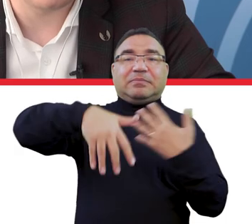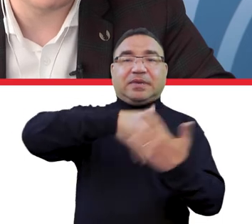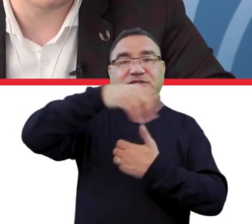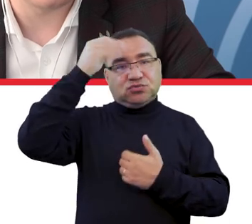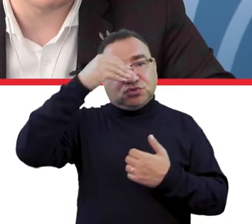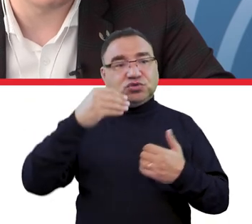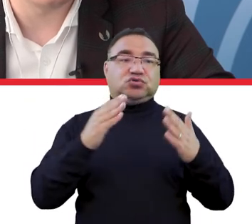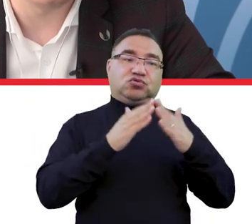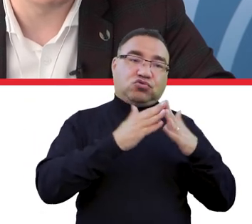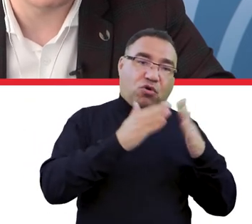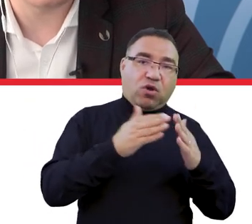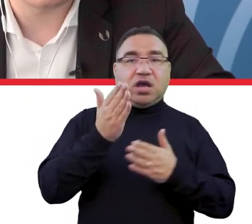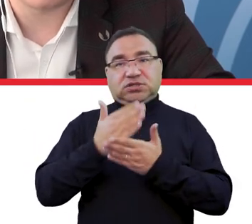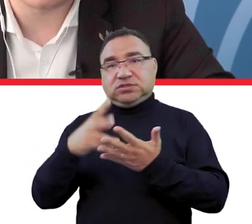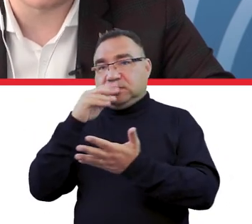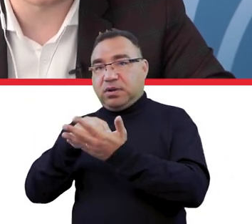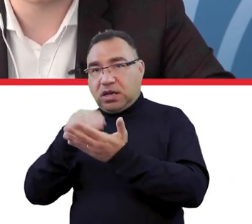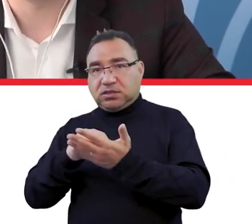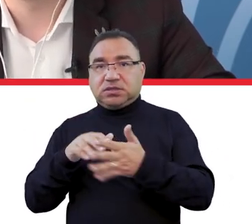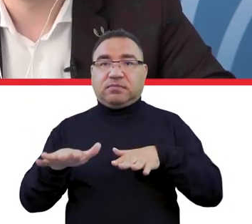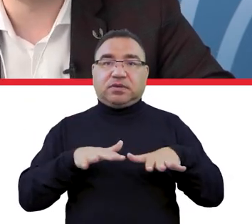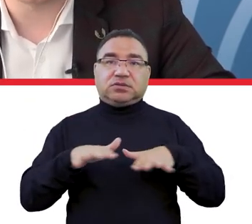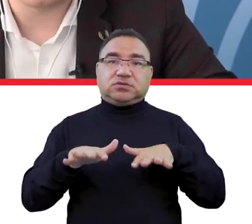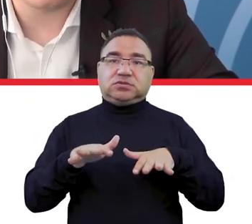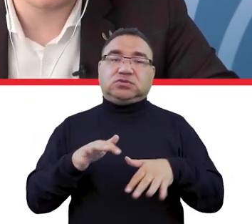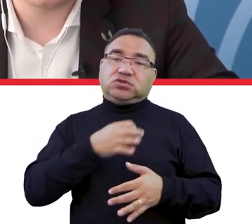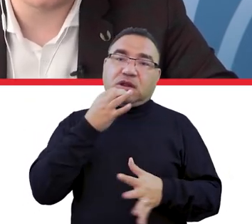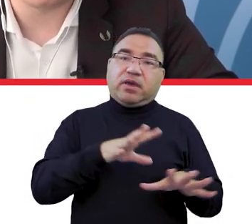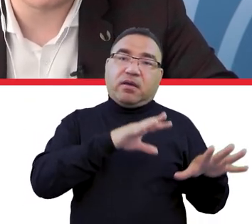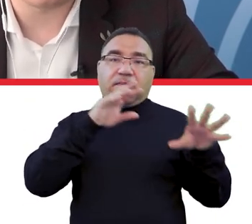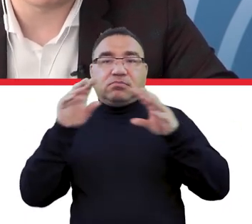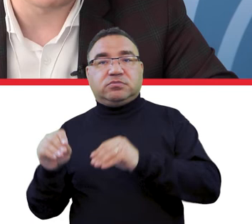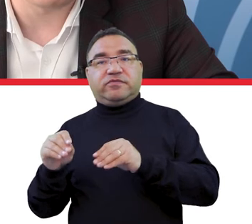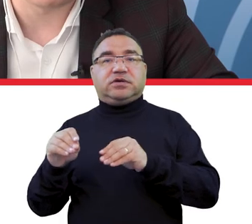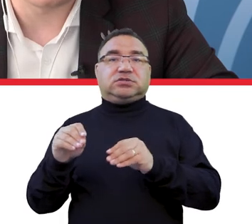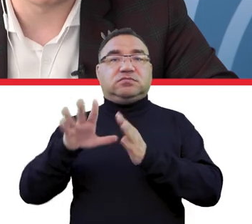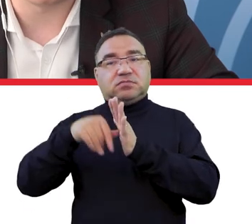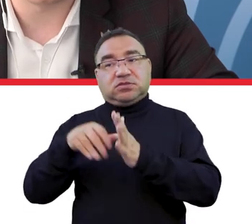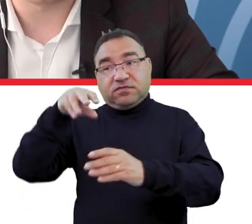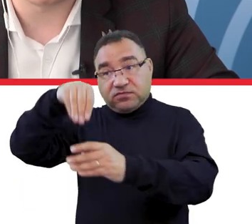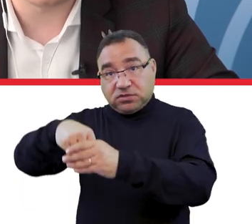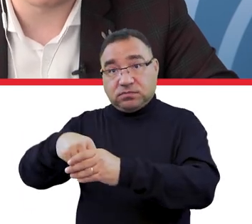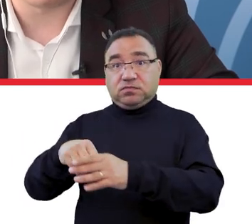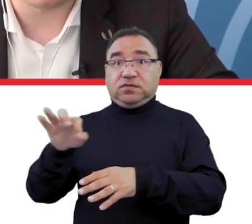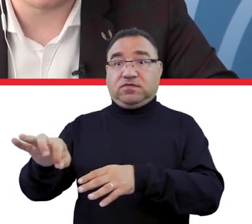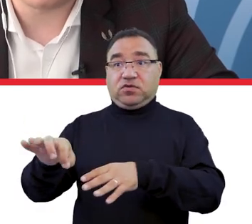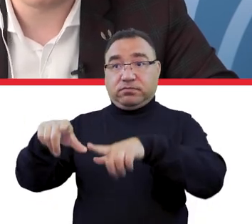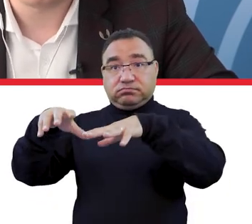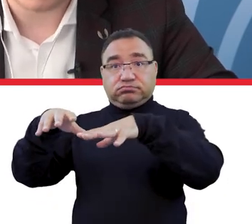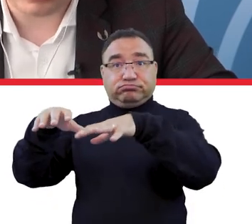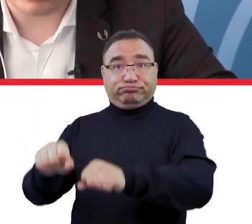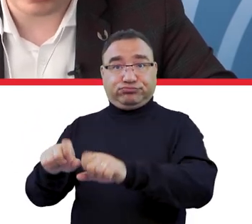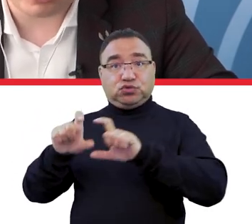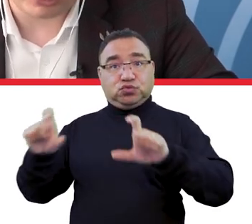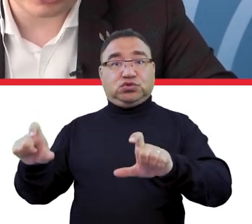zajęć online, a część zajęć stacjonarnie, czy przeprowadzać się do miasta, w którym znajduje się siedziba uczelni